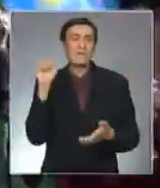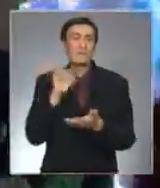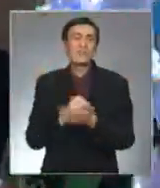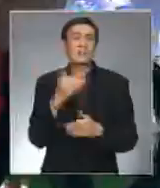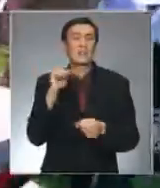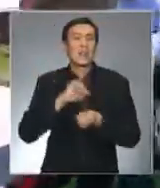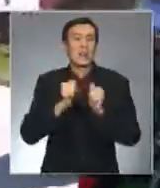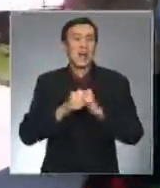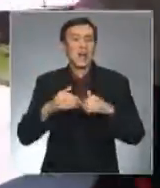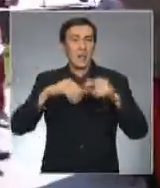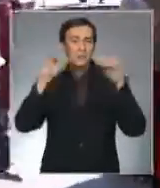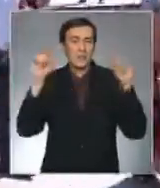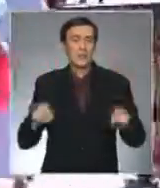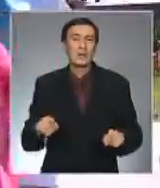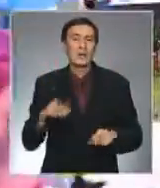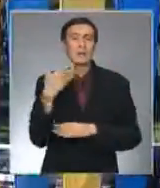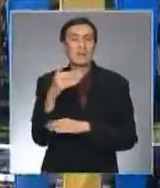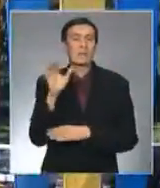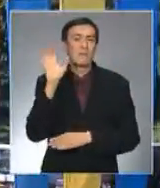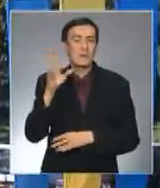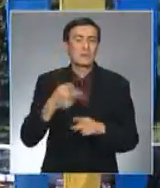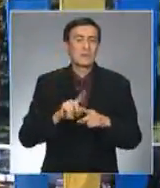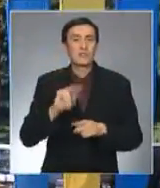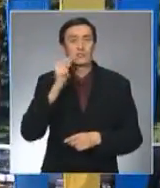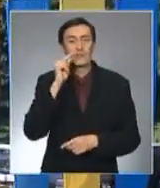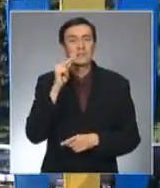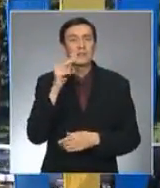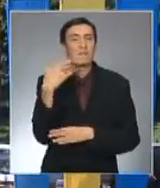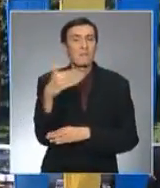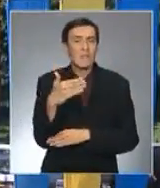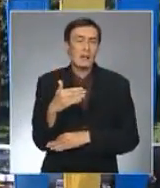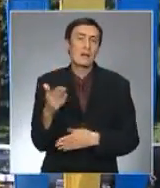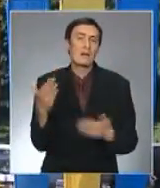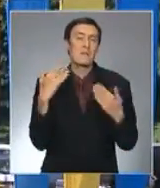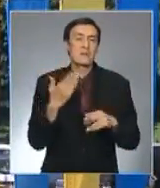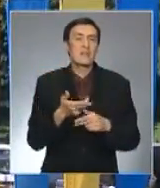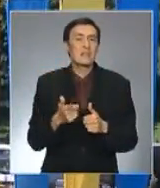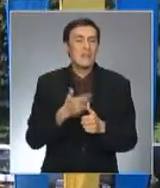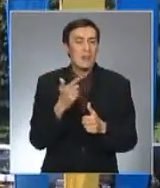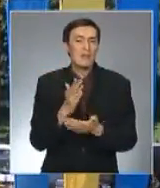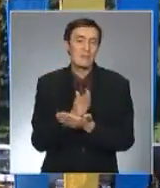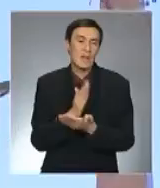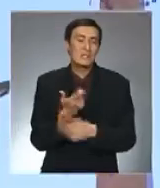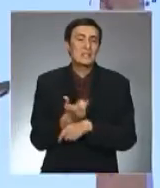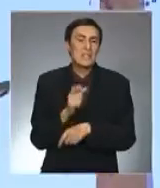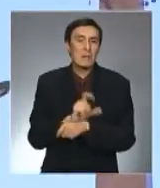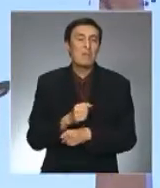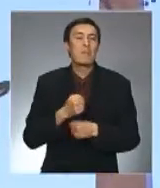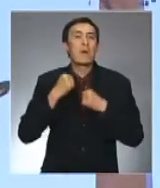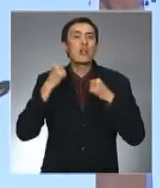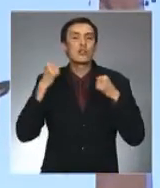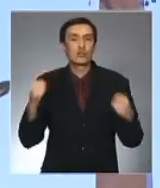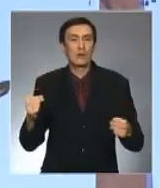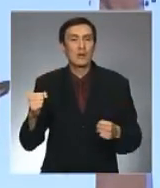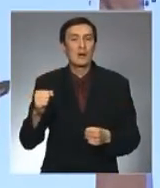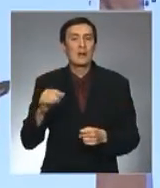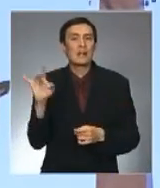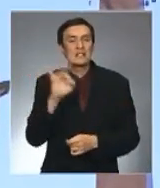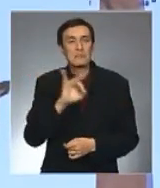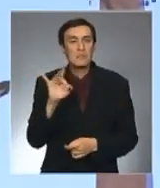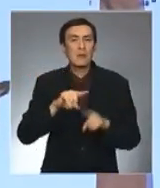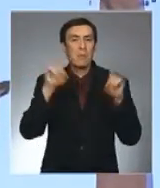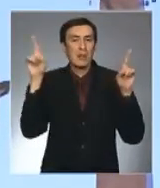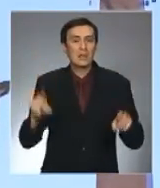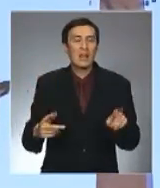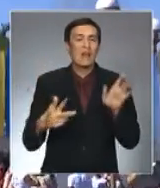мраморе, герб и флаг. К слову, шымкентский флаг в Парке независимости считается одним из самых больших в стране. Размер